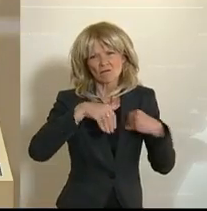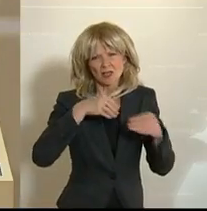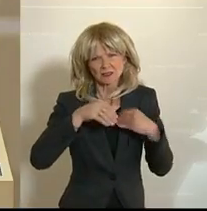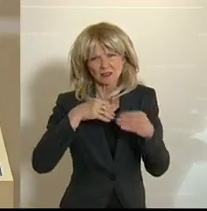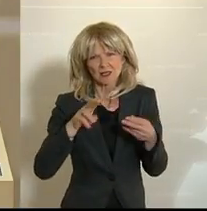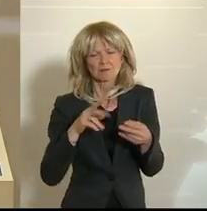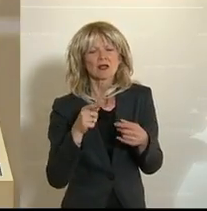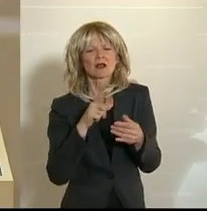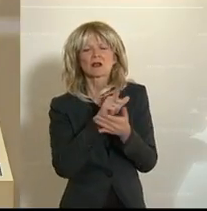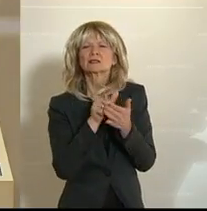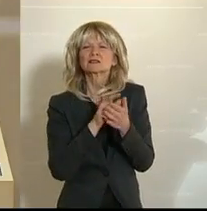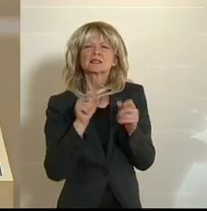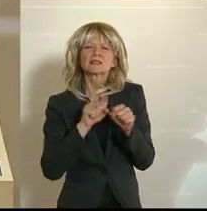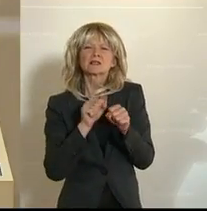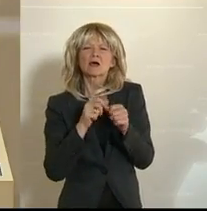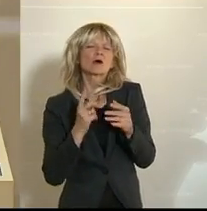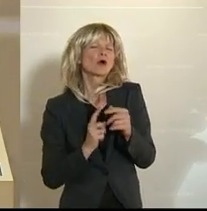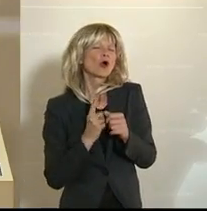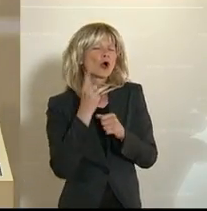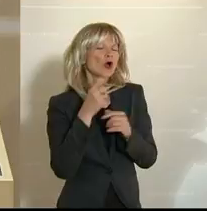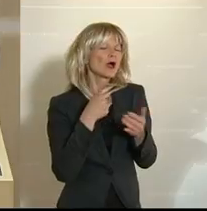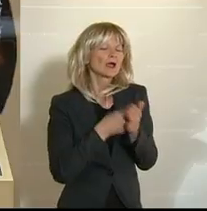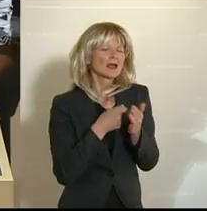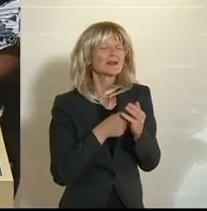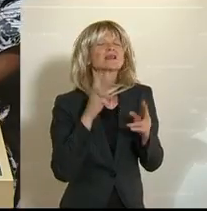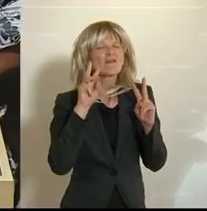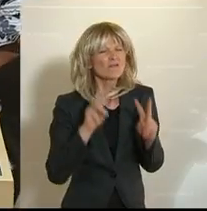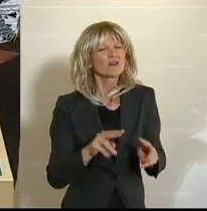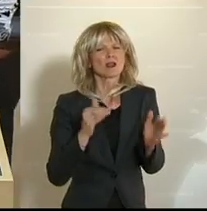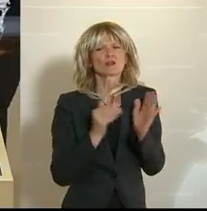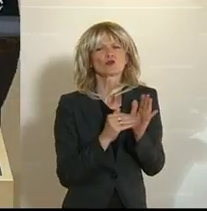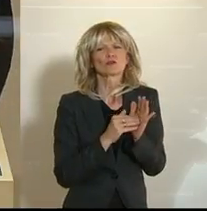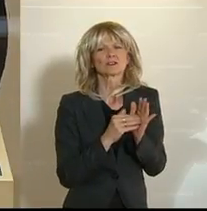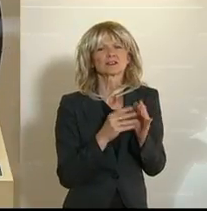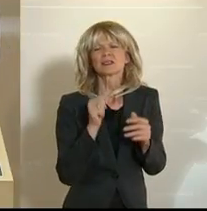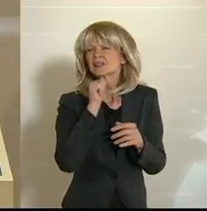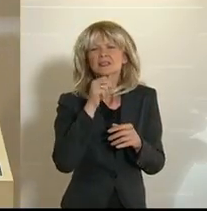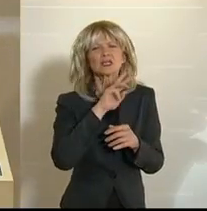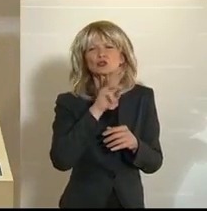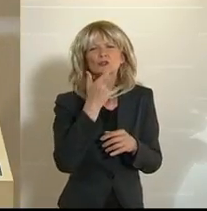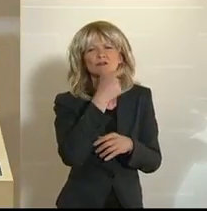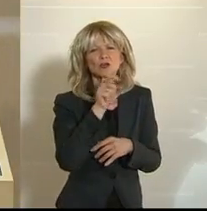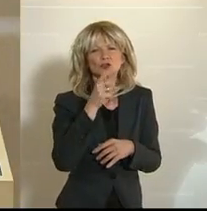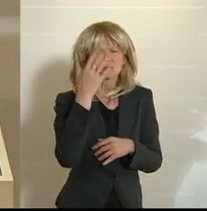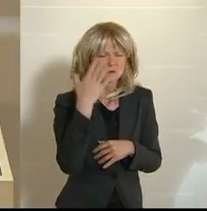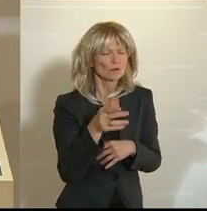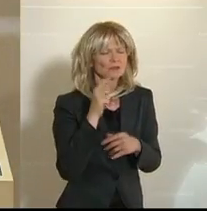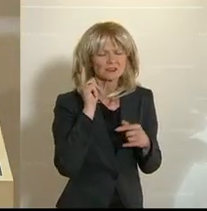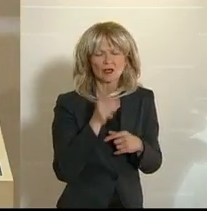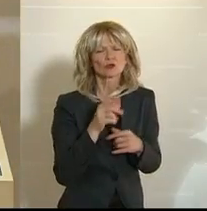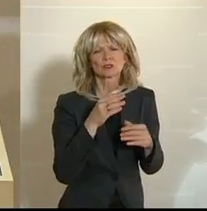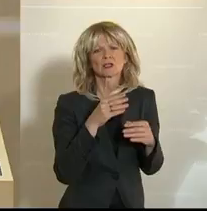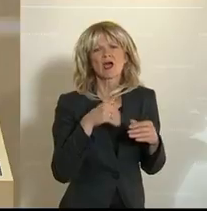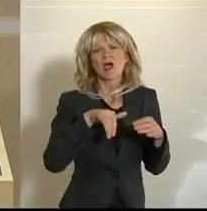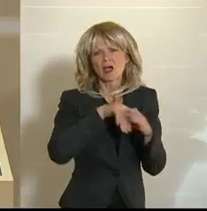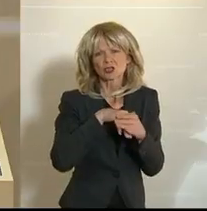Gelder betrifft, weil es ist wirklich notwendig. Es geht nicht nur um 250.000 Beschäftigte. Es geht nicht nur um 2,6